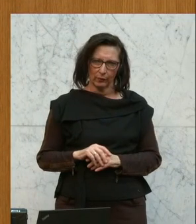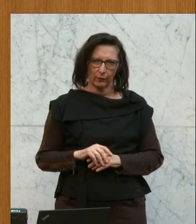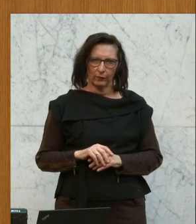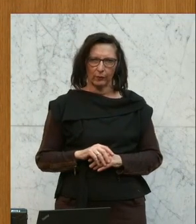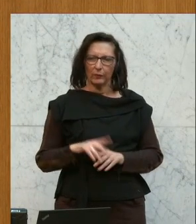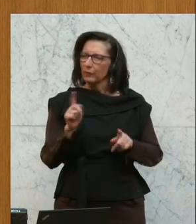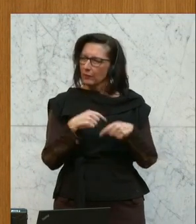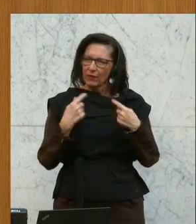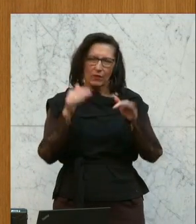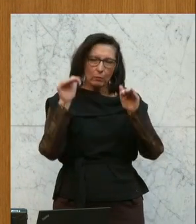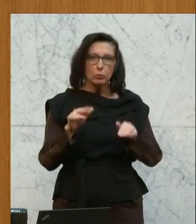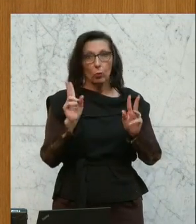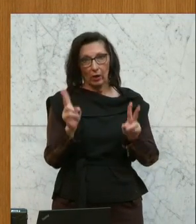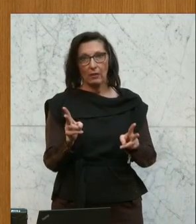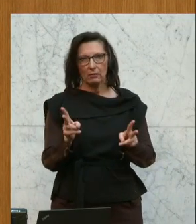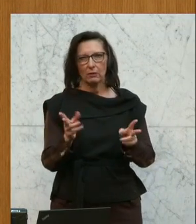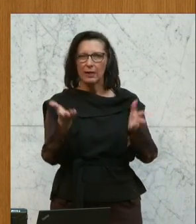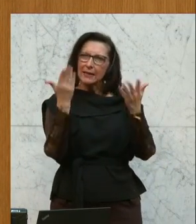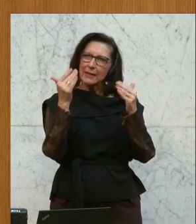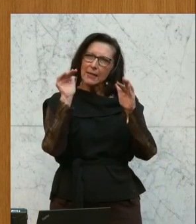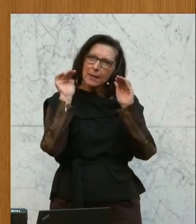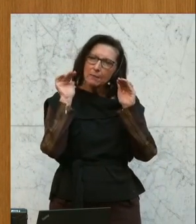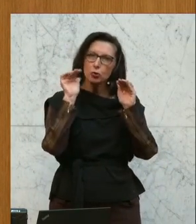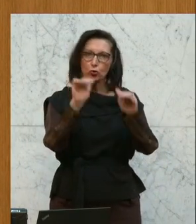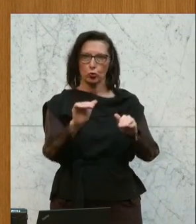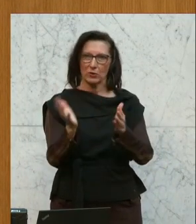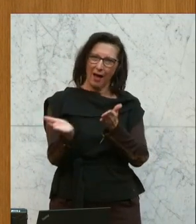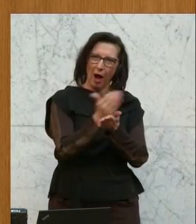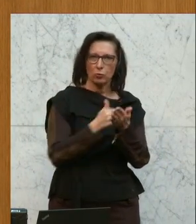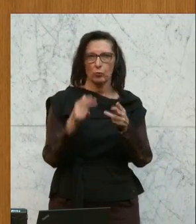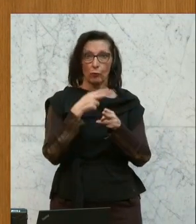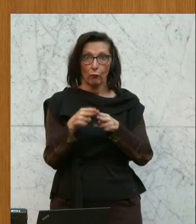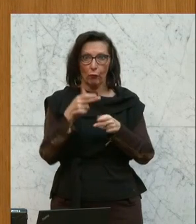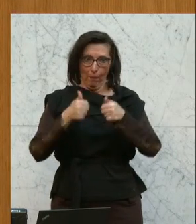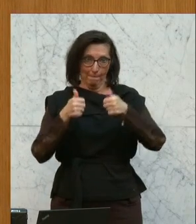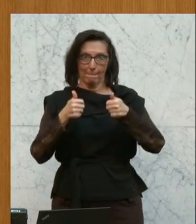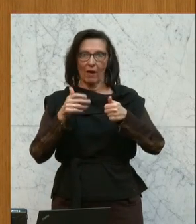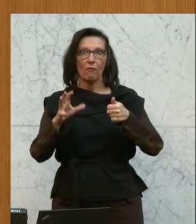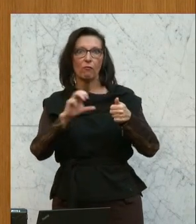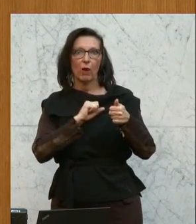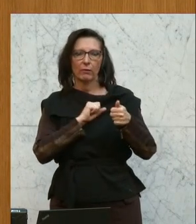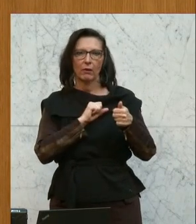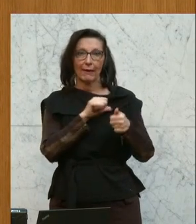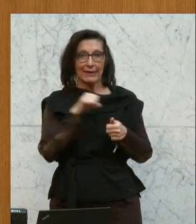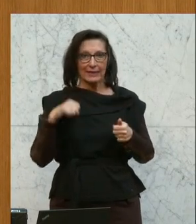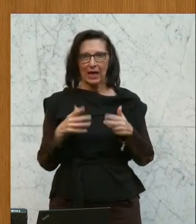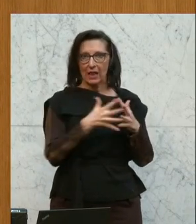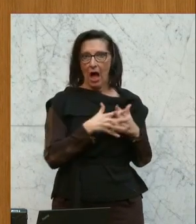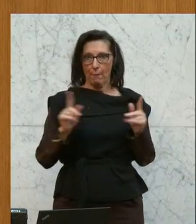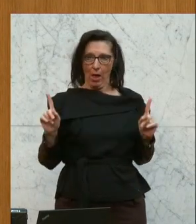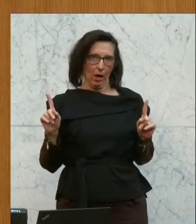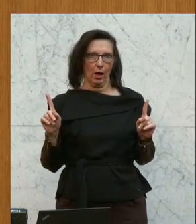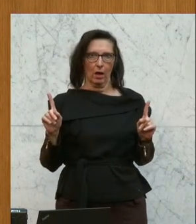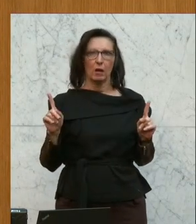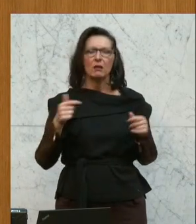Wir müssen und wir können den Klimaschutz zu unserem Wettbewerbsvorteil machen. Noch können wir das Rennen gegen China und die USA gewinnen.